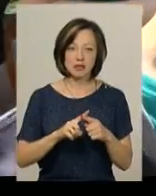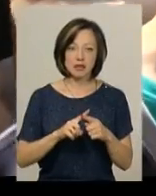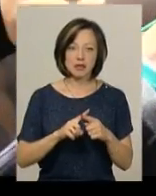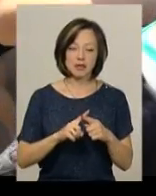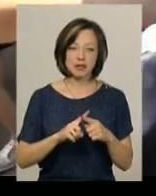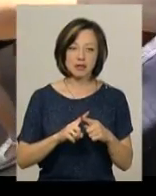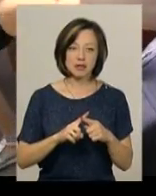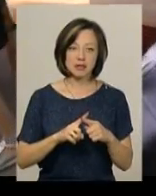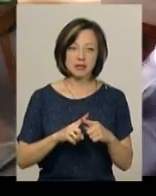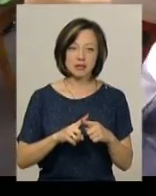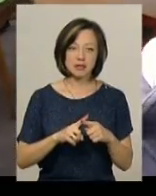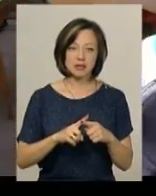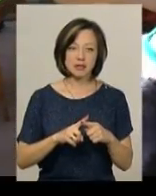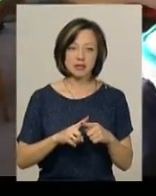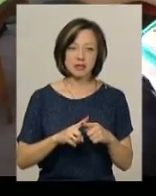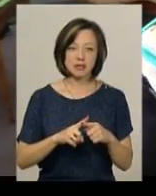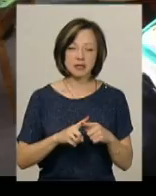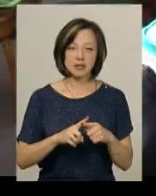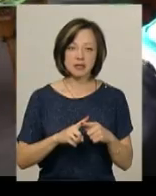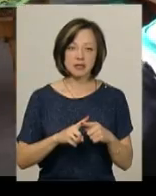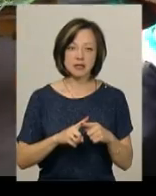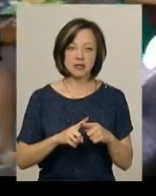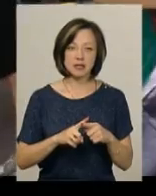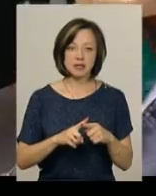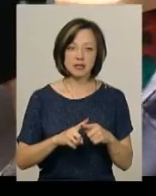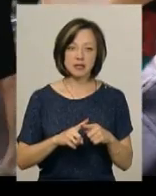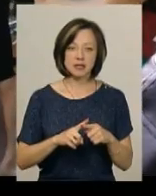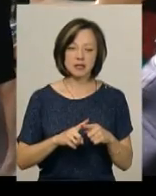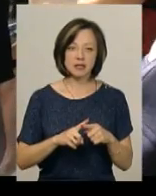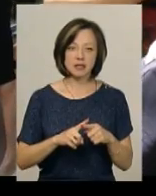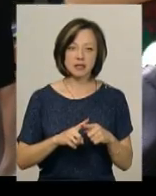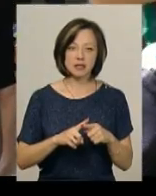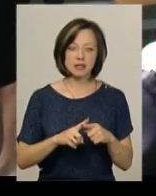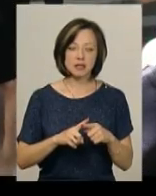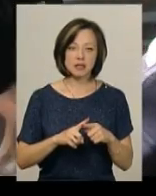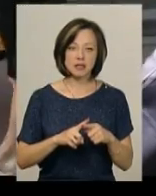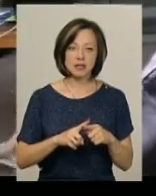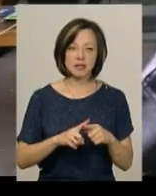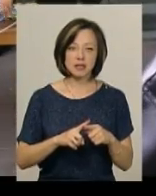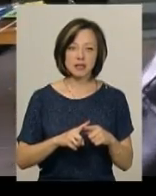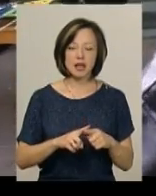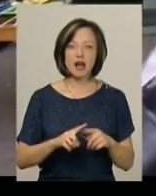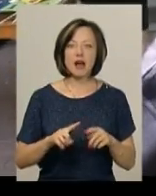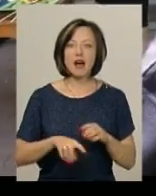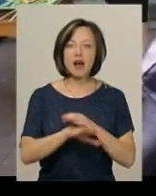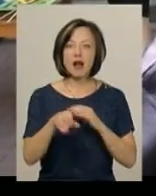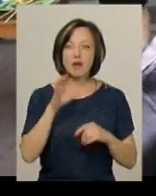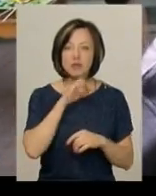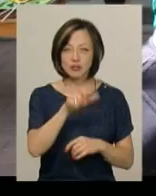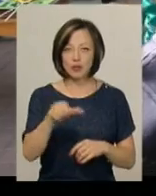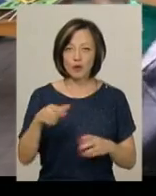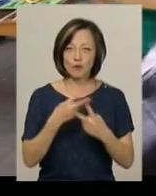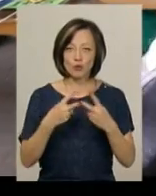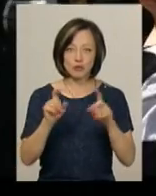дітки, які грабіжників в тюрму